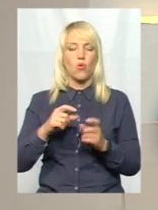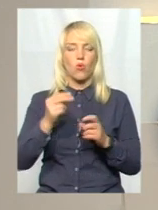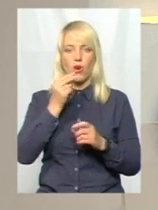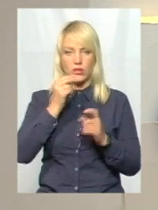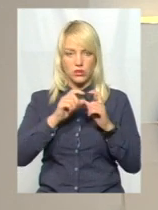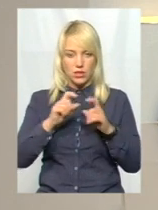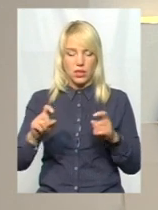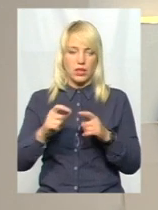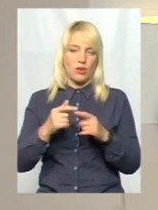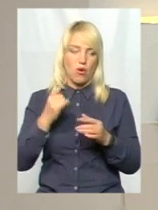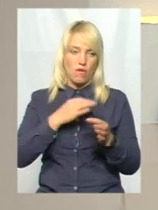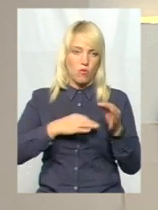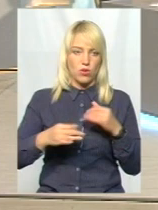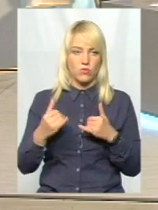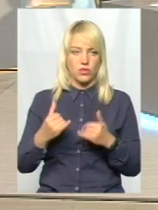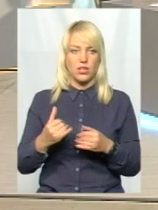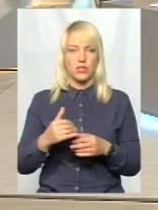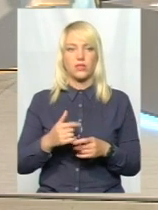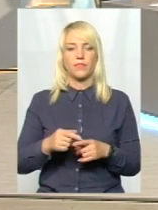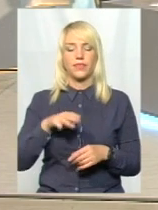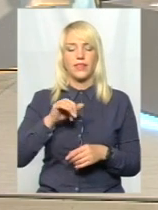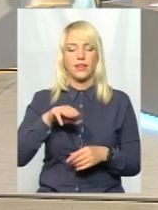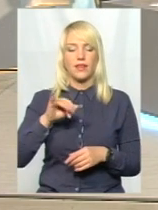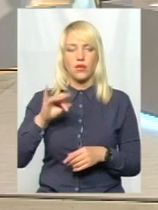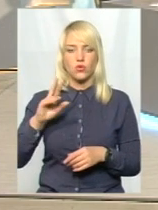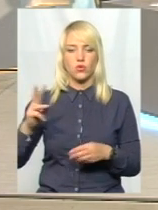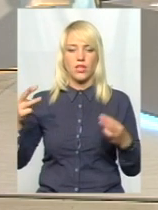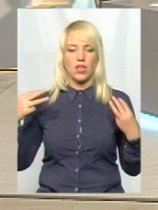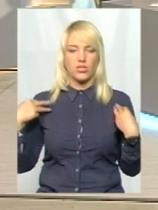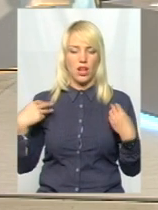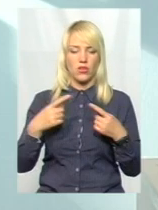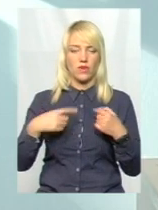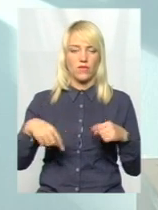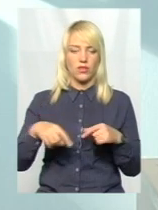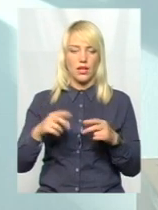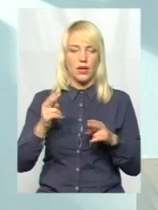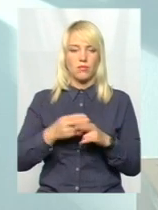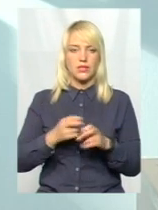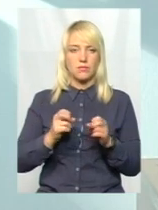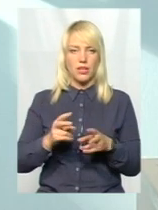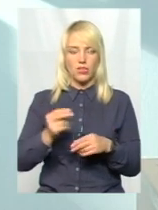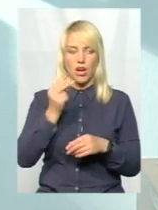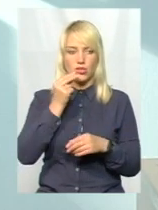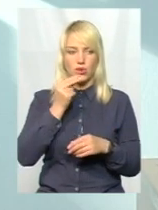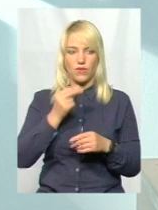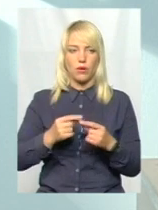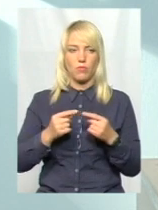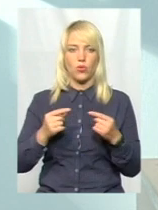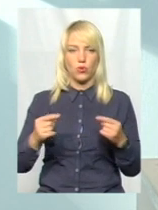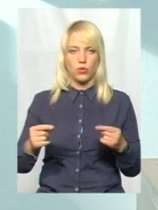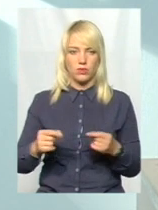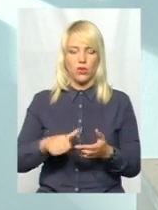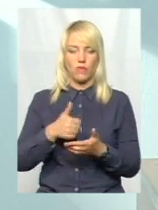Наш спікер сьогодні Олександр Титарчук, начальник відділу безпечності харчових продуктів Головного управління Держпродспоживслужби в